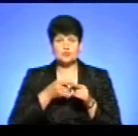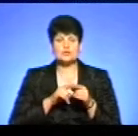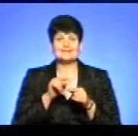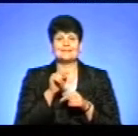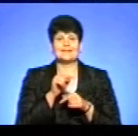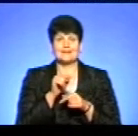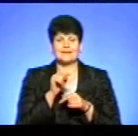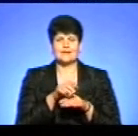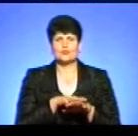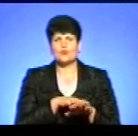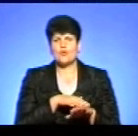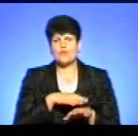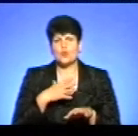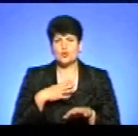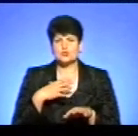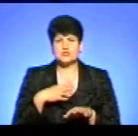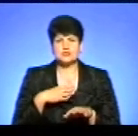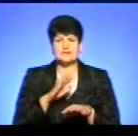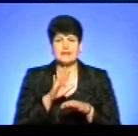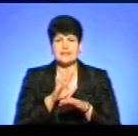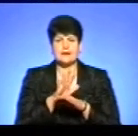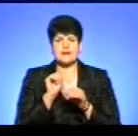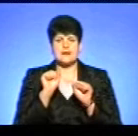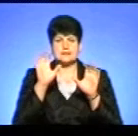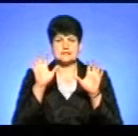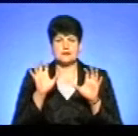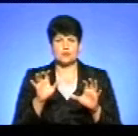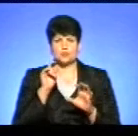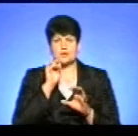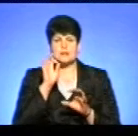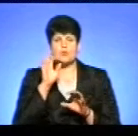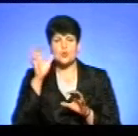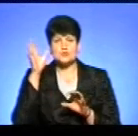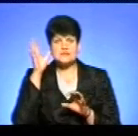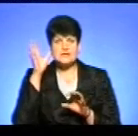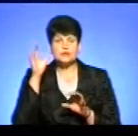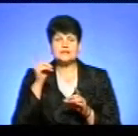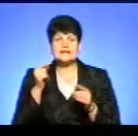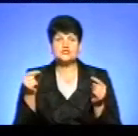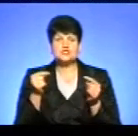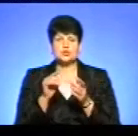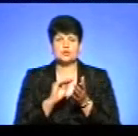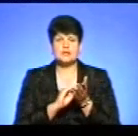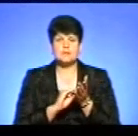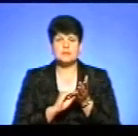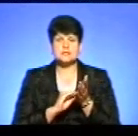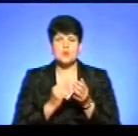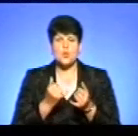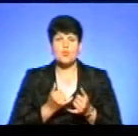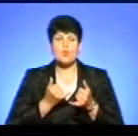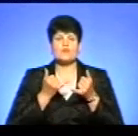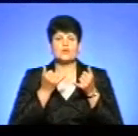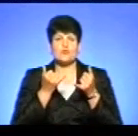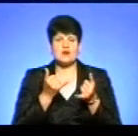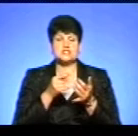довгоочікуваний не наказ, а закон України про освіту, де чітко прописано у повноваженнях